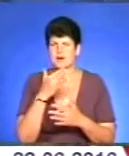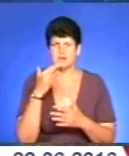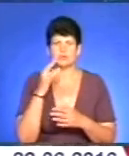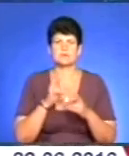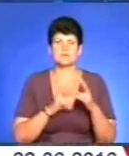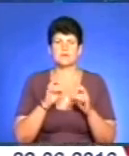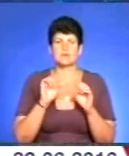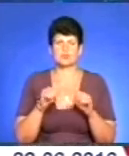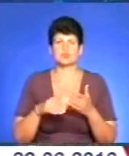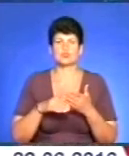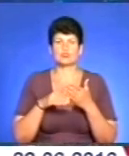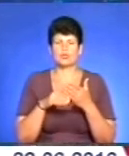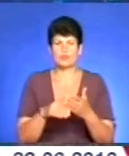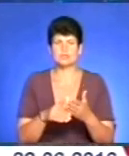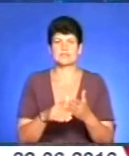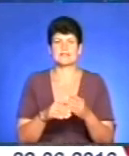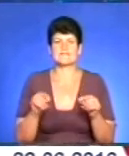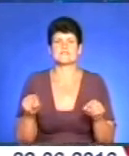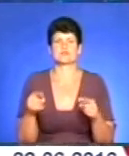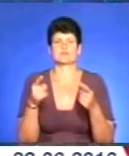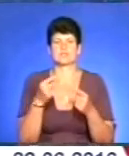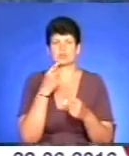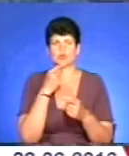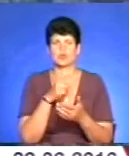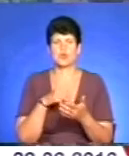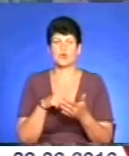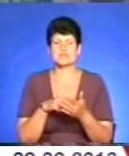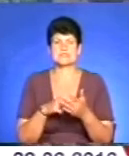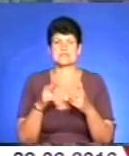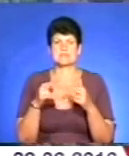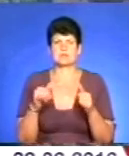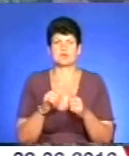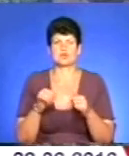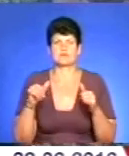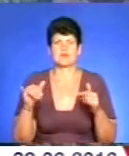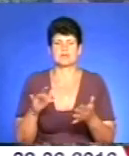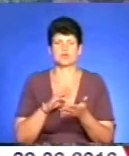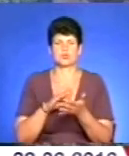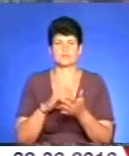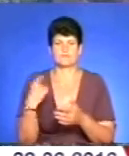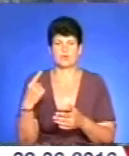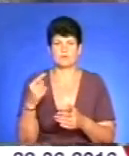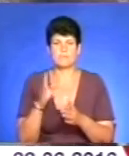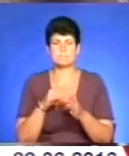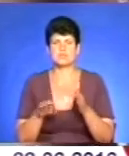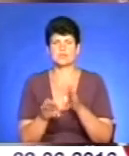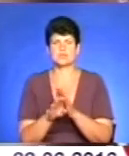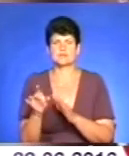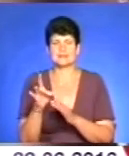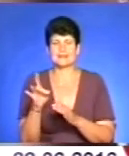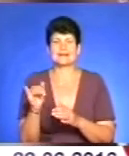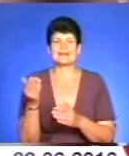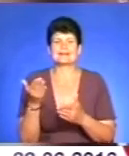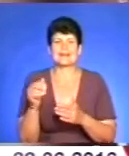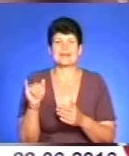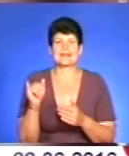допомогти відновити Червоногородський замок і таким чином розвивати туризм в області. Підволочийський – це один з тих районів, де інвестиції практично